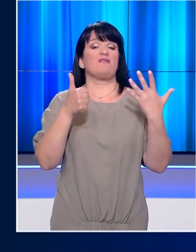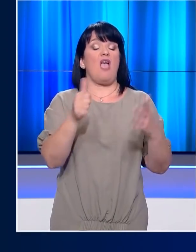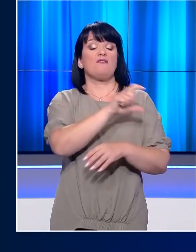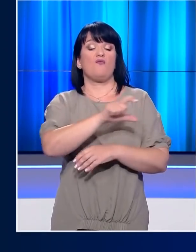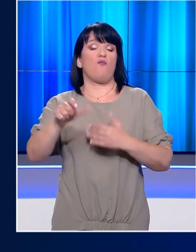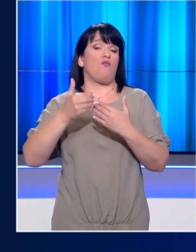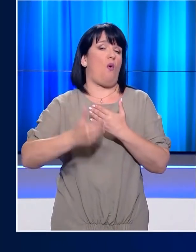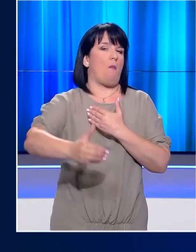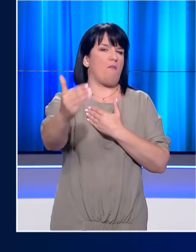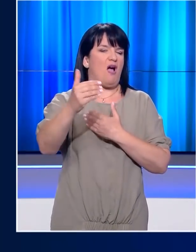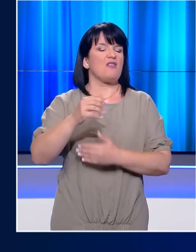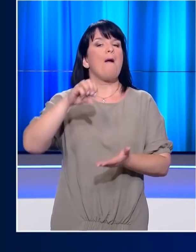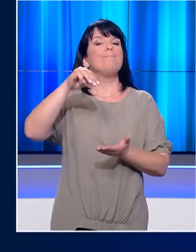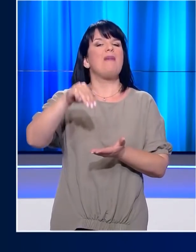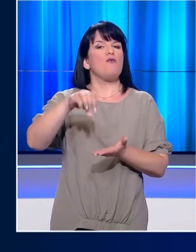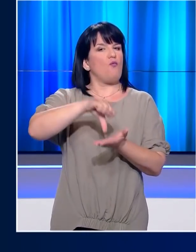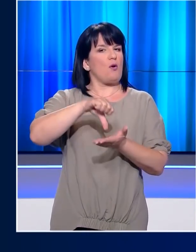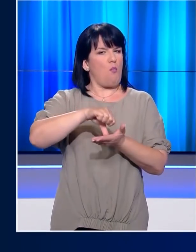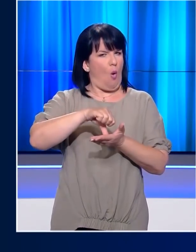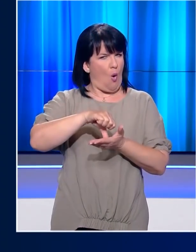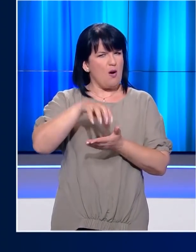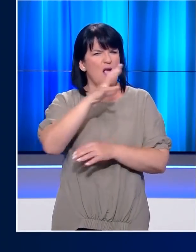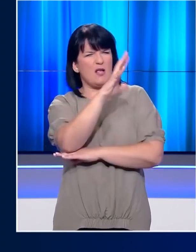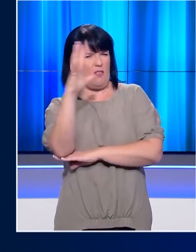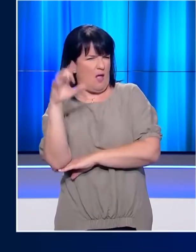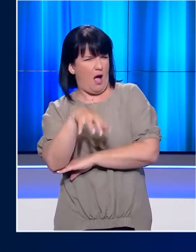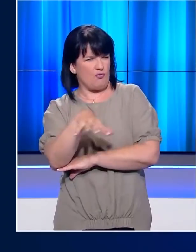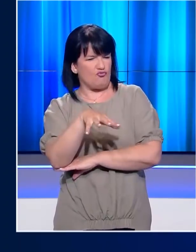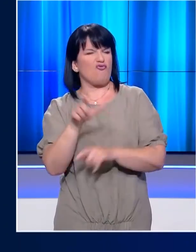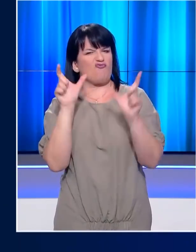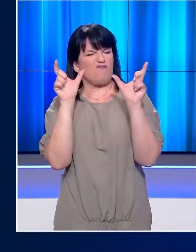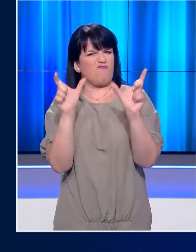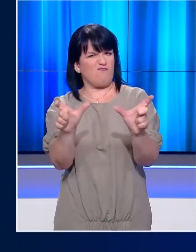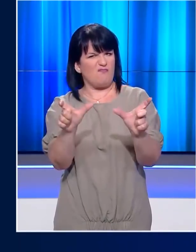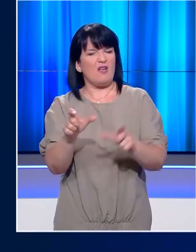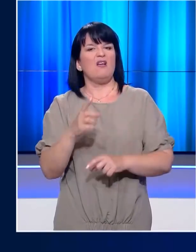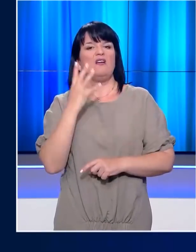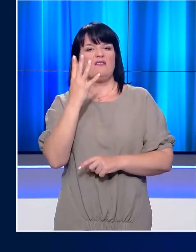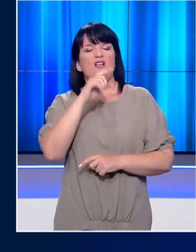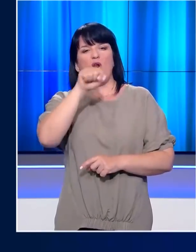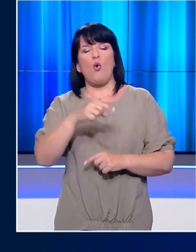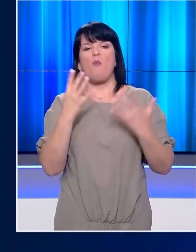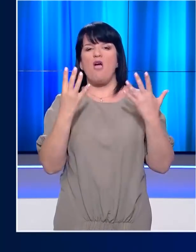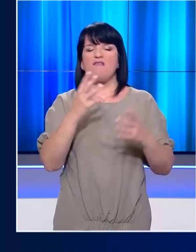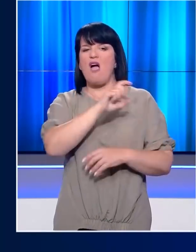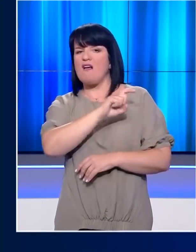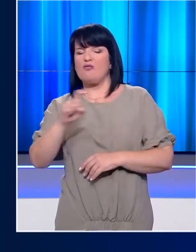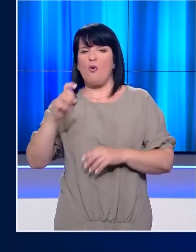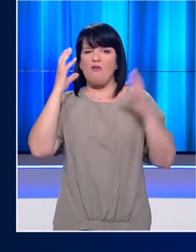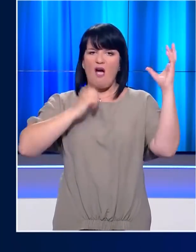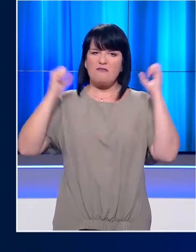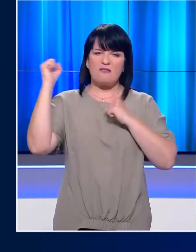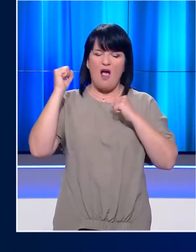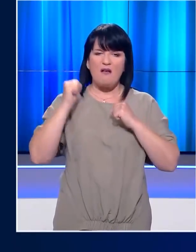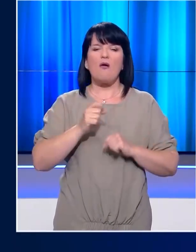εβδομάδες, η Μητροπολιτική Μελβούρνη επιστρέφει σε καθεστώς καραντίνας. Πράγμα που σημαίνει ότι 4,9 εκατομμύρια Αυστραλοί θα